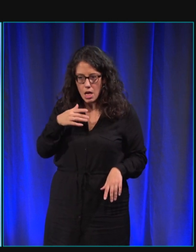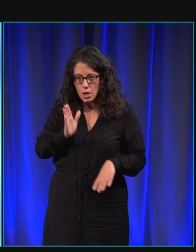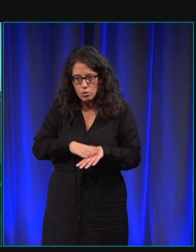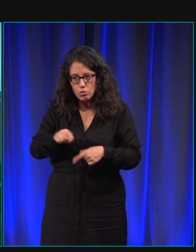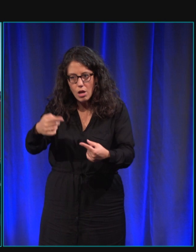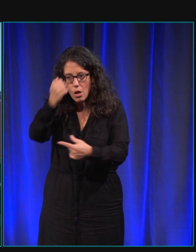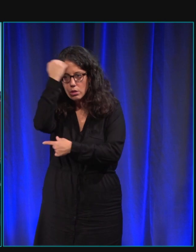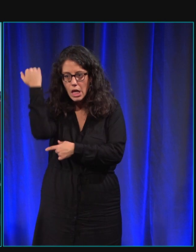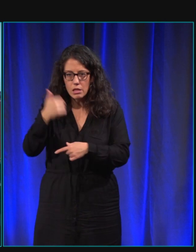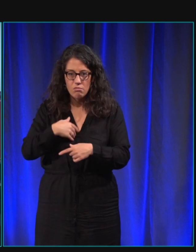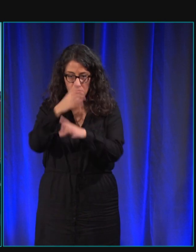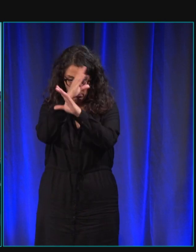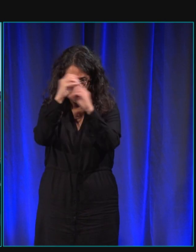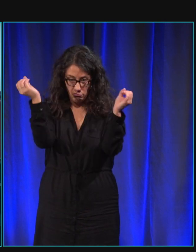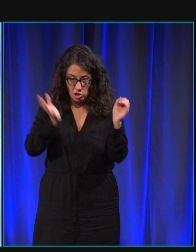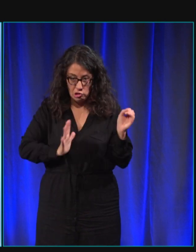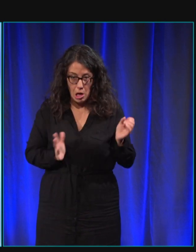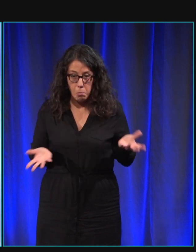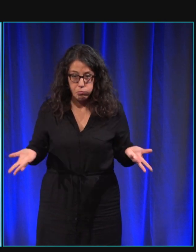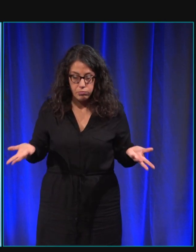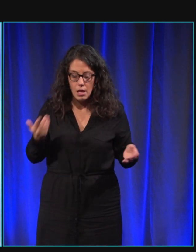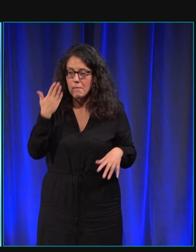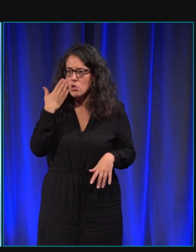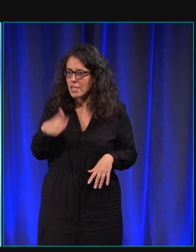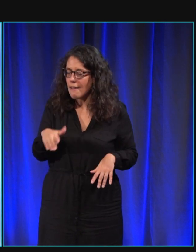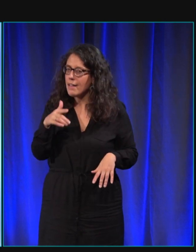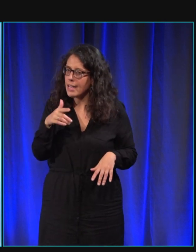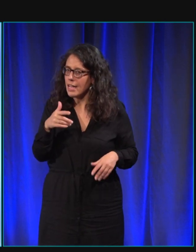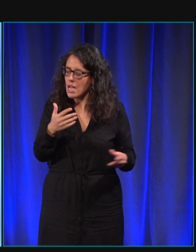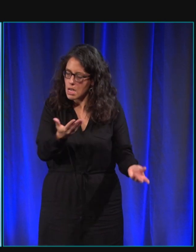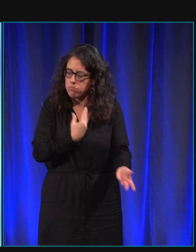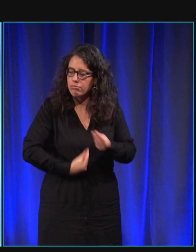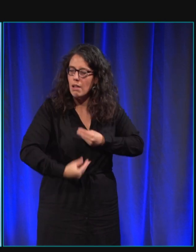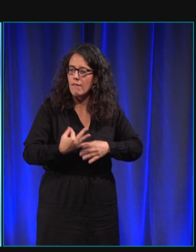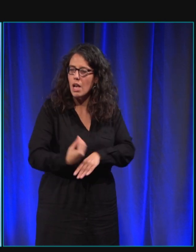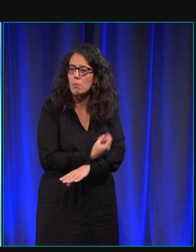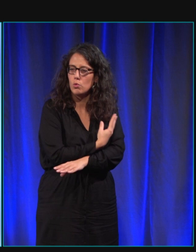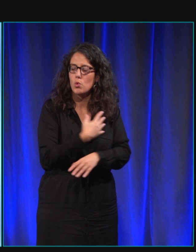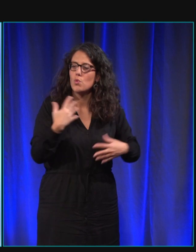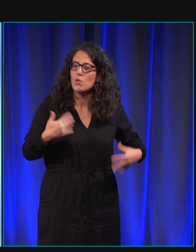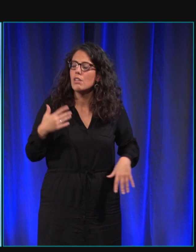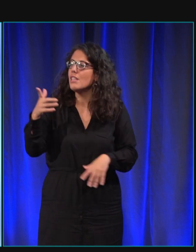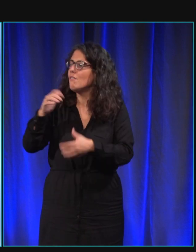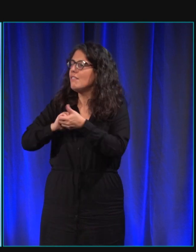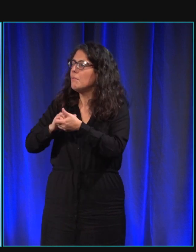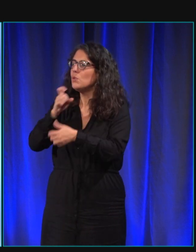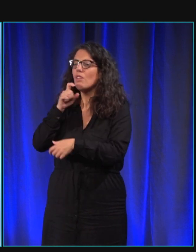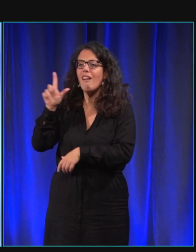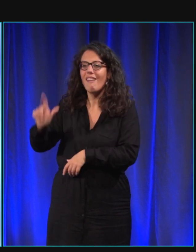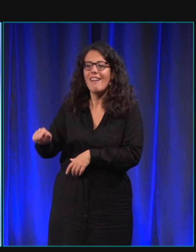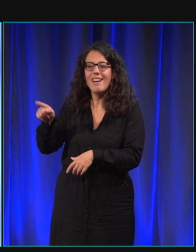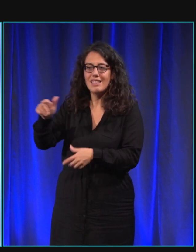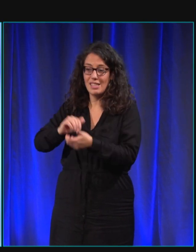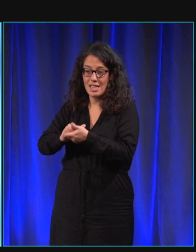que dalle mais je savais que ça allait m'apporter émotionnellement j'ai une amie l'amie qui était là tout à l'heure elle